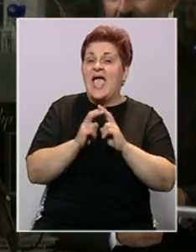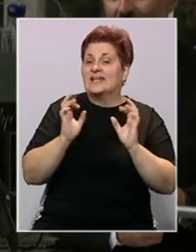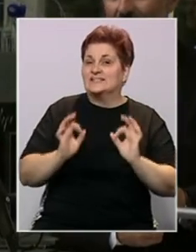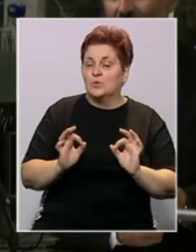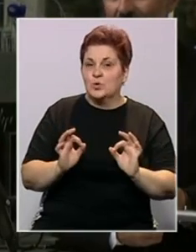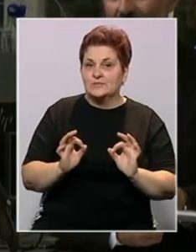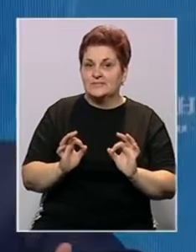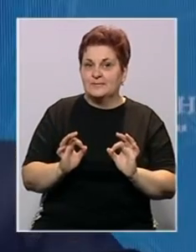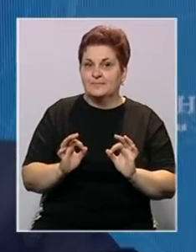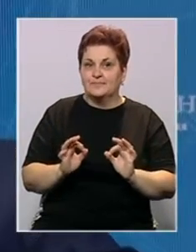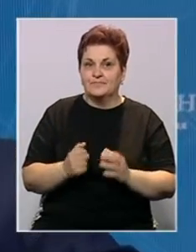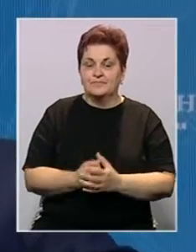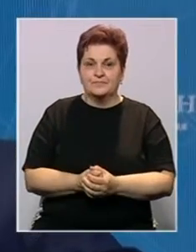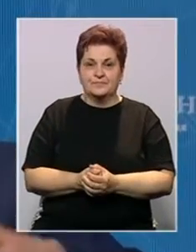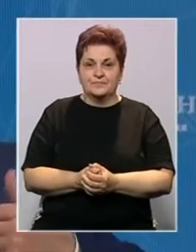sigurnosti.